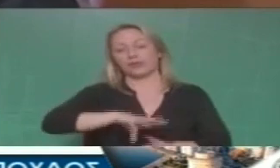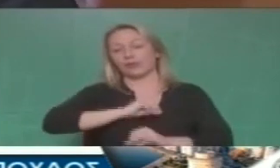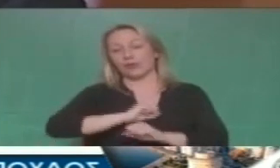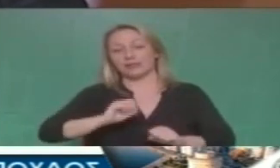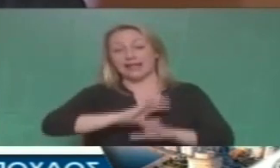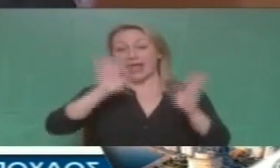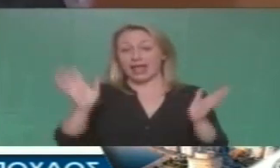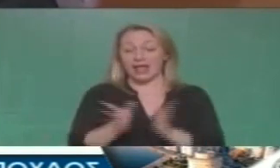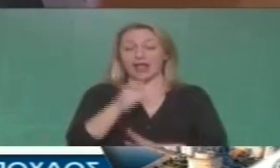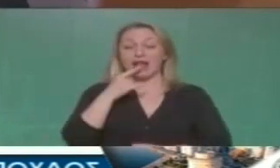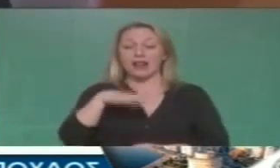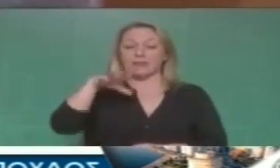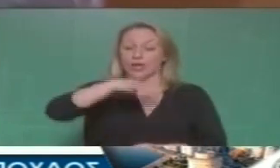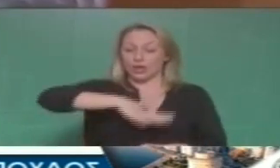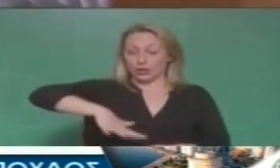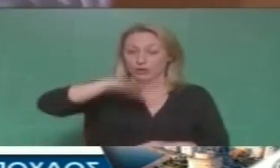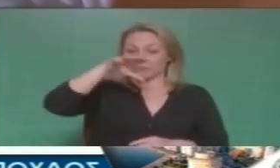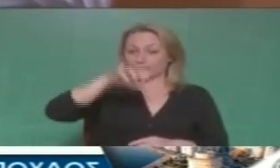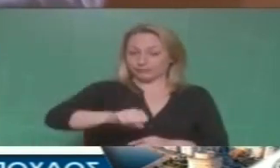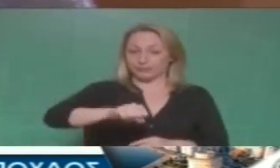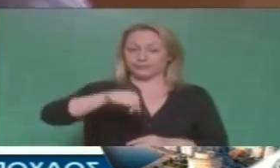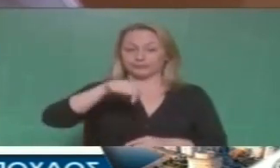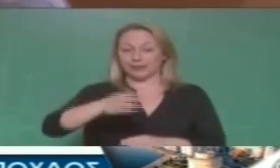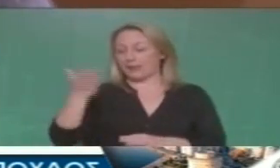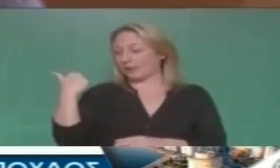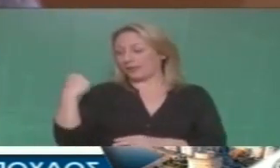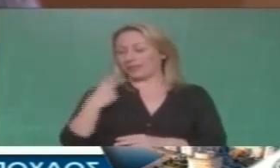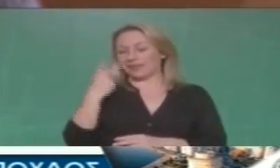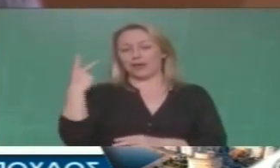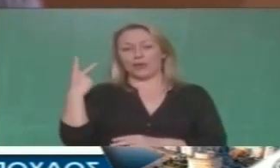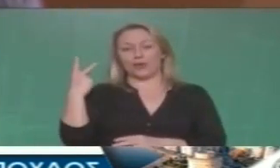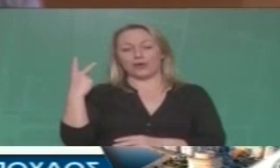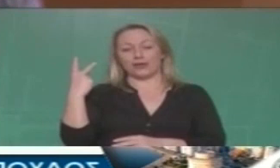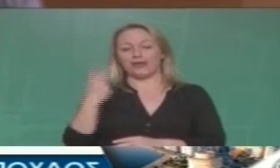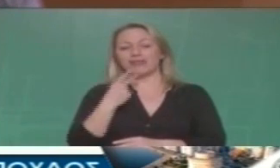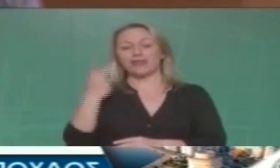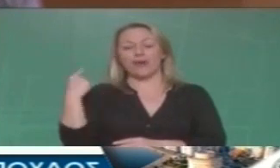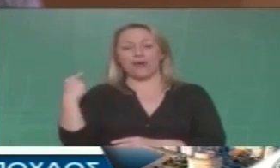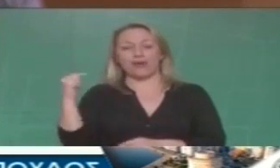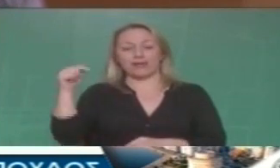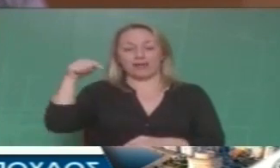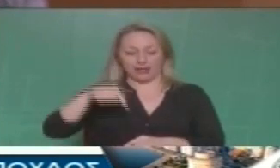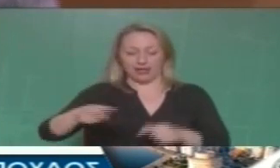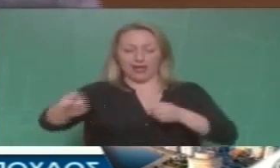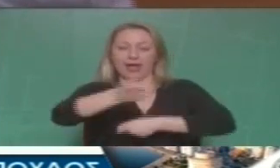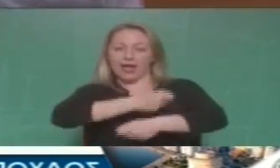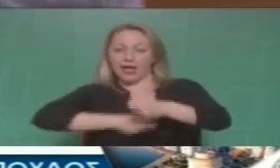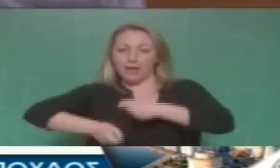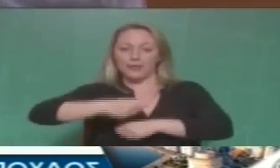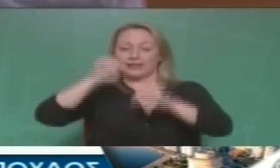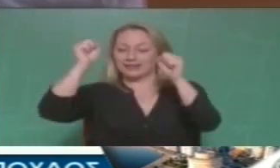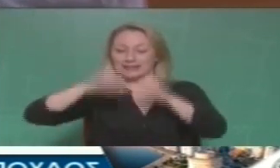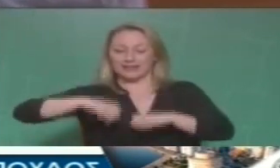Αν είναι να δεσμεύεται για να γίνεται το βήμα όπως έγινε πριν από δύο χρόνια για να προχωράνε όχι μονάχα εμπορικές δραστηριότητες και